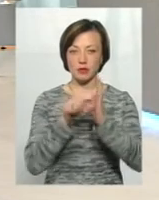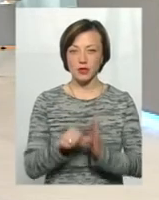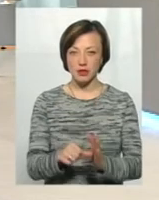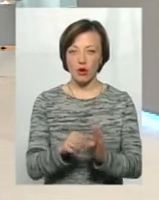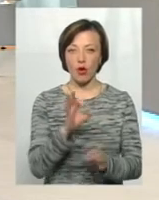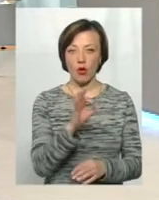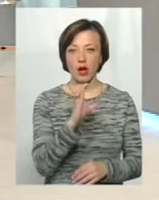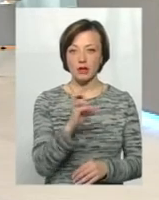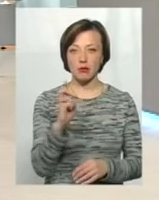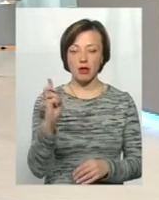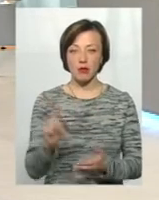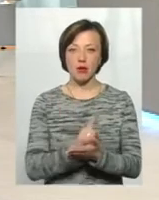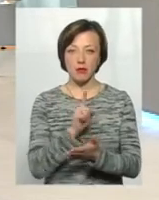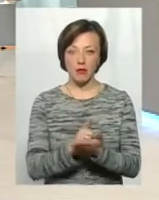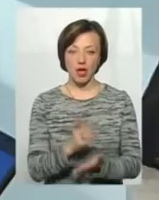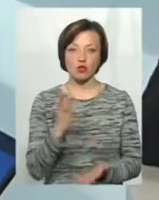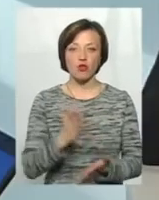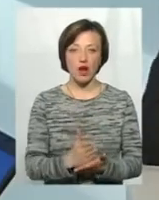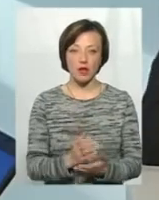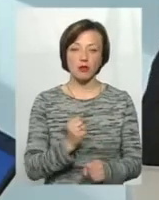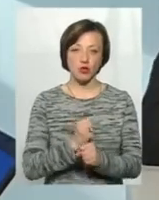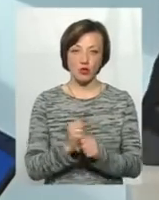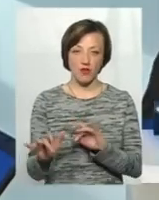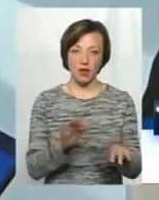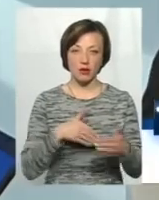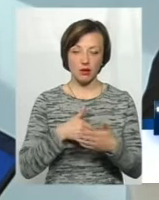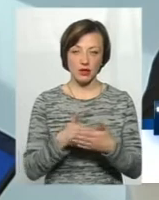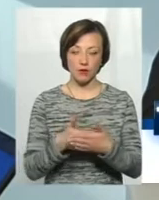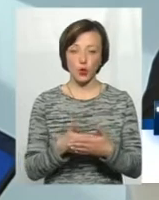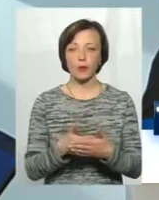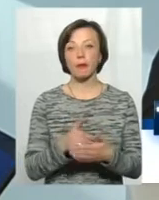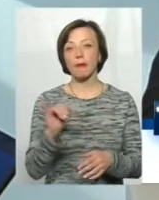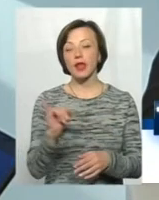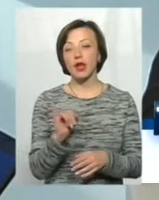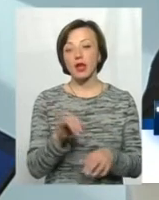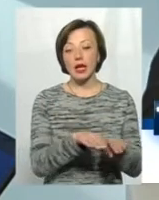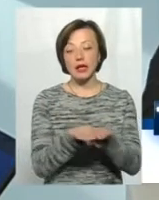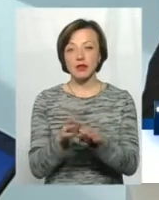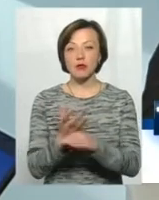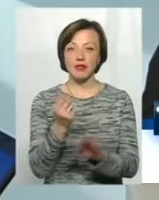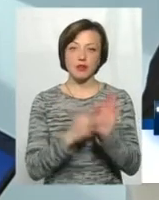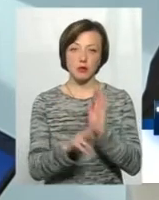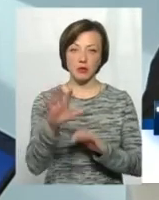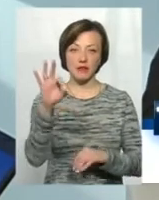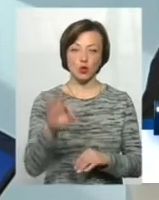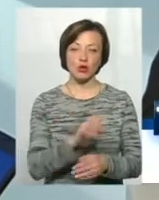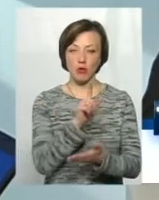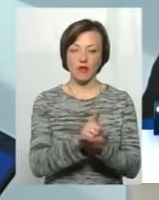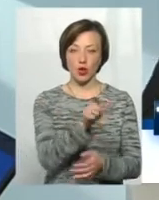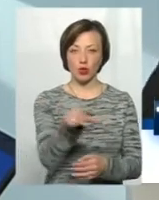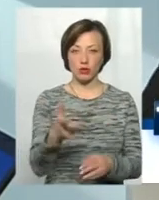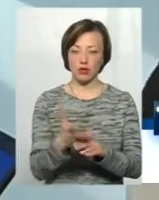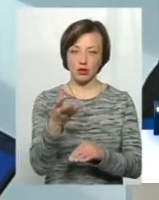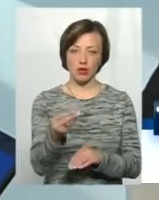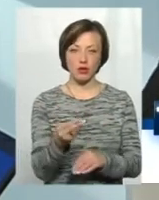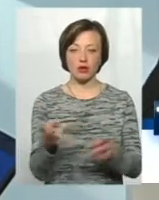місяців ОСББ має не просто існувати, а функціонувати активно. І щодо рівня сплати, 85%. Ми бачимо, що